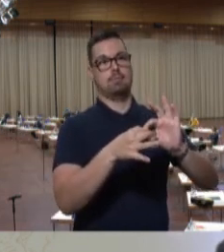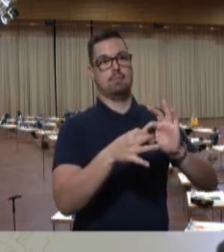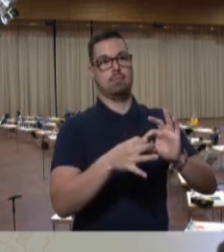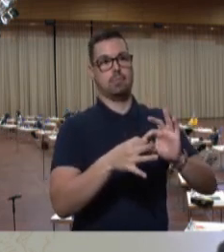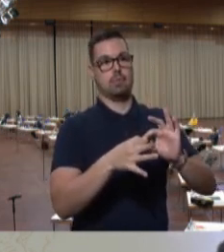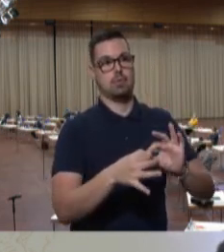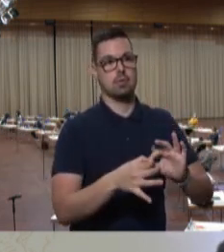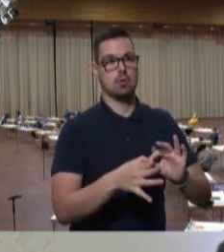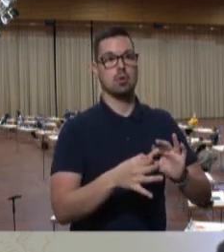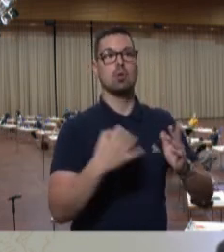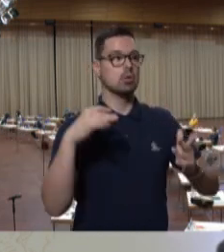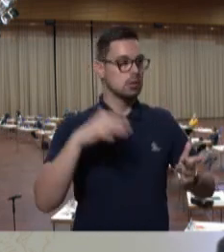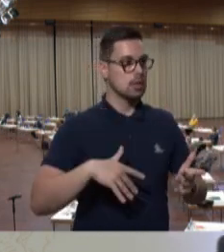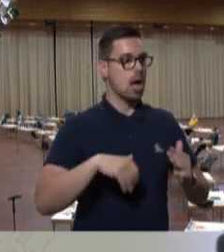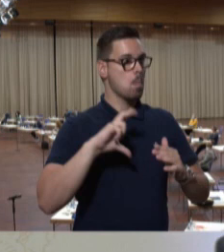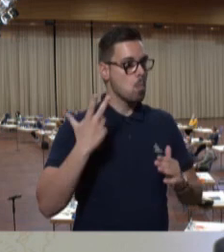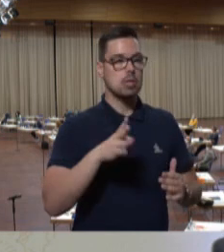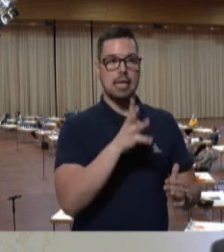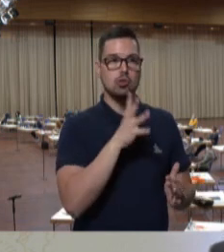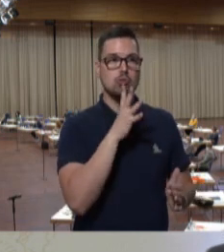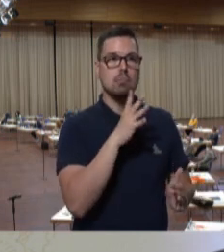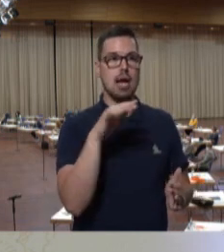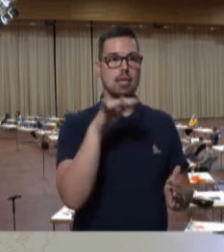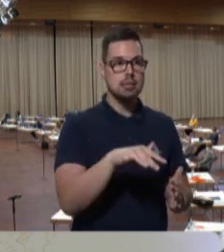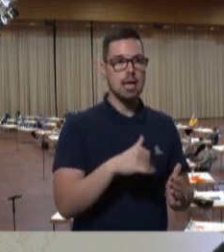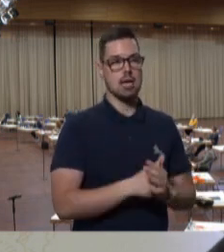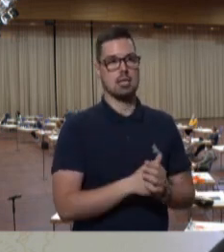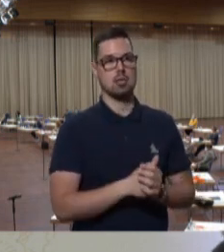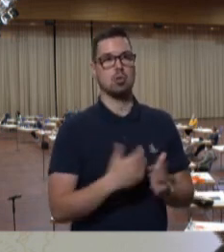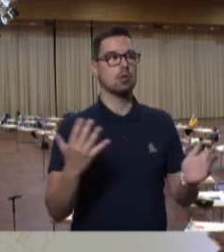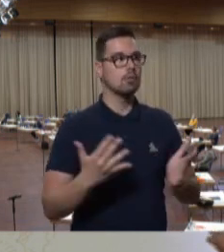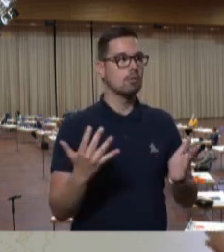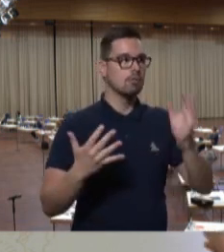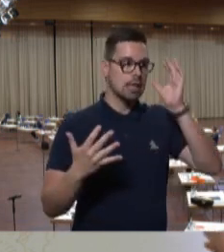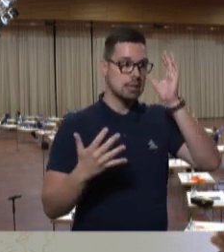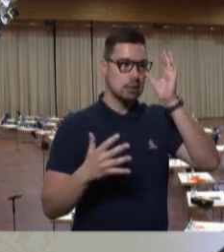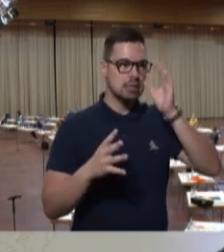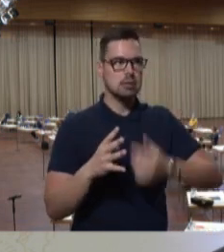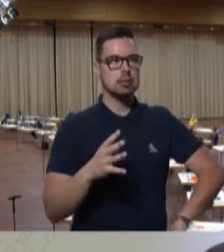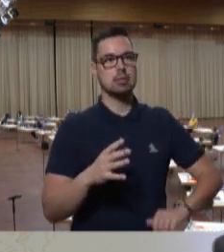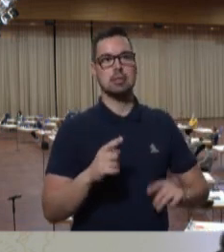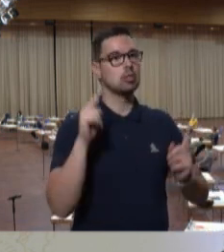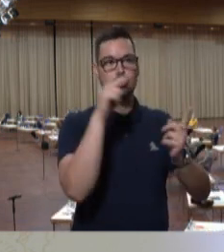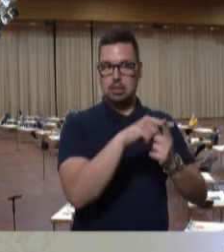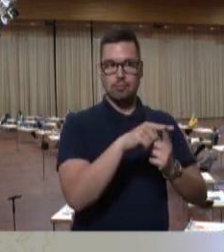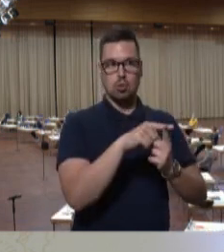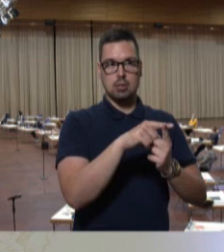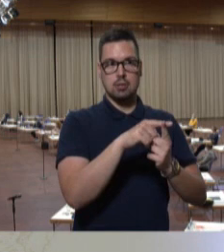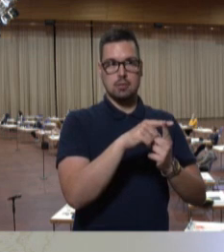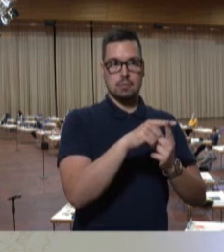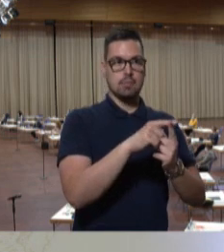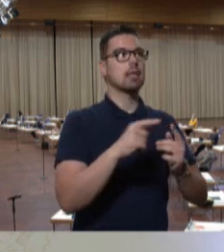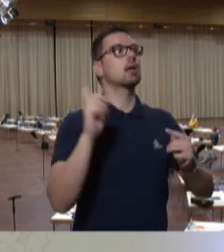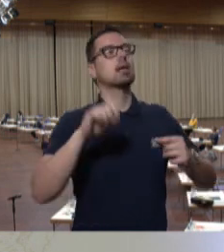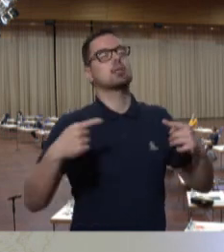der ein moderner Sprachgebrauch steht. Und darüber, was hier sinnvoll ist und was vielleicht übertrieben, nicht zielführend, darüber kann